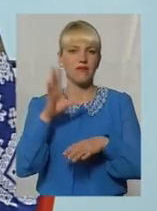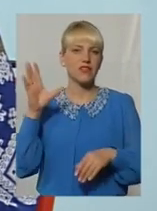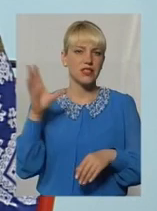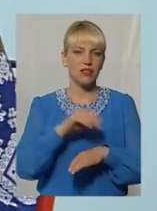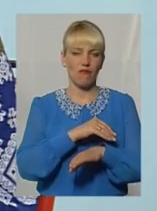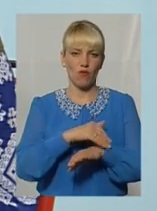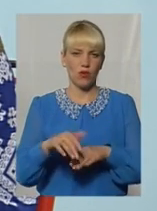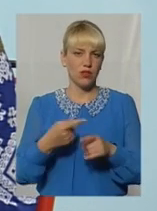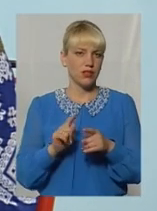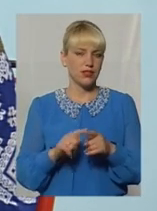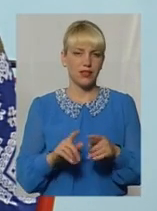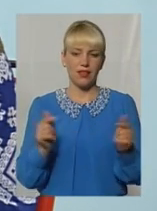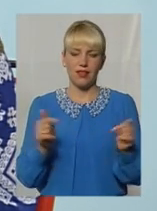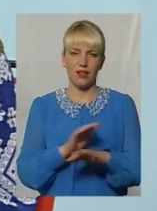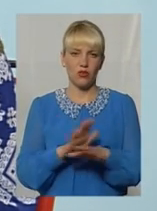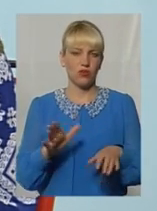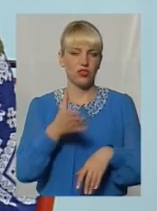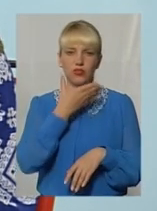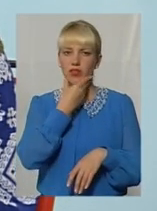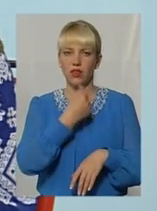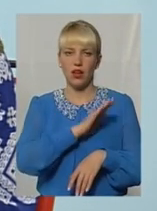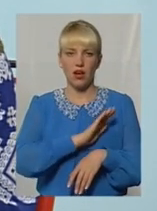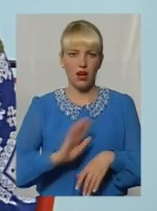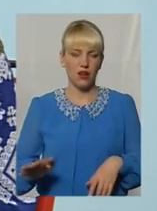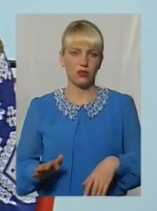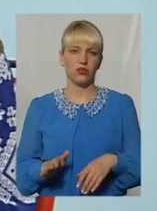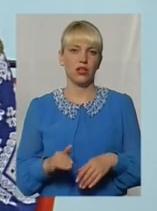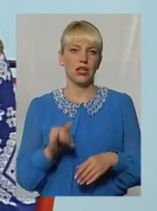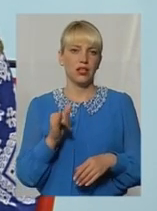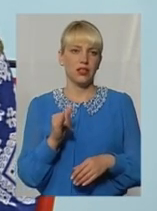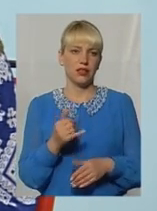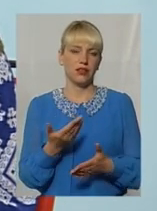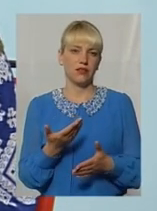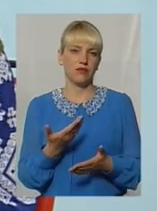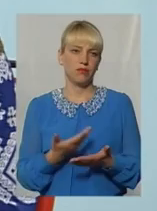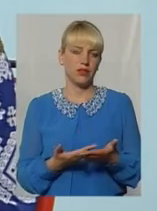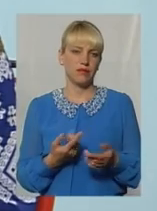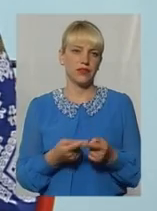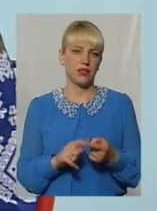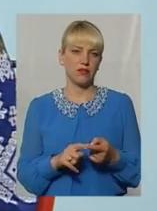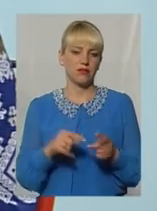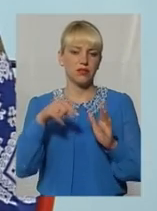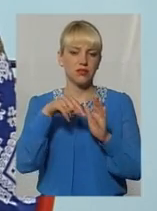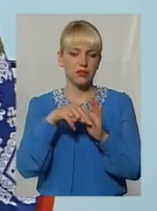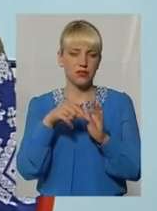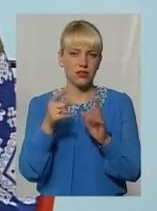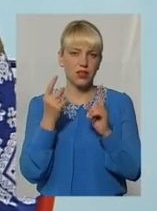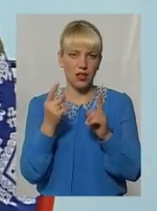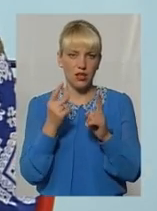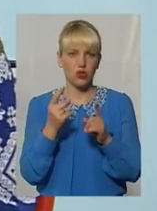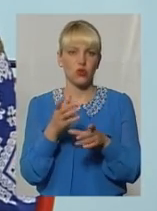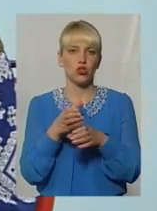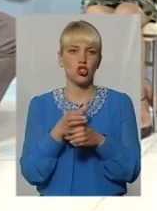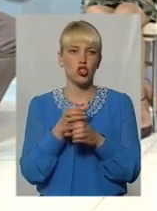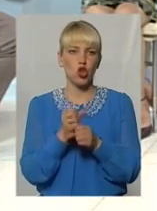це недоречно, це негарно. І, в принципі, це значно скоротить, як кажуть